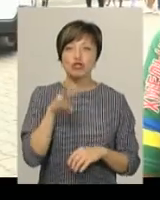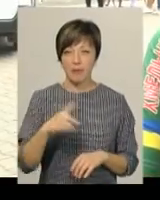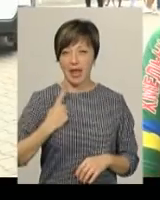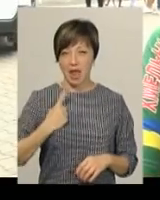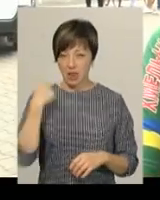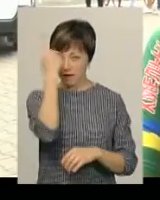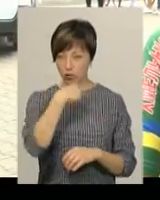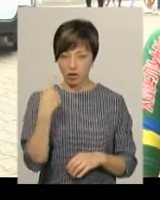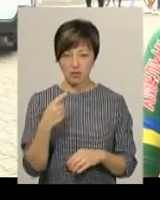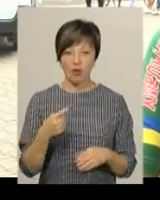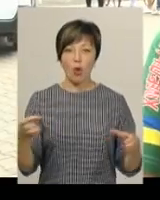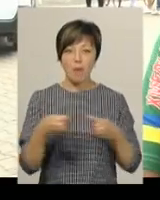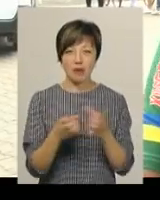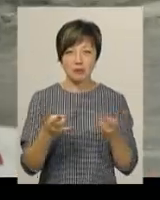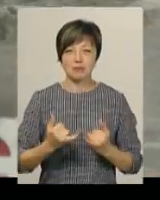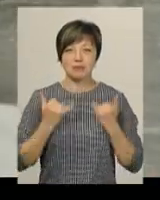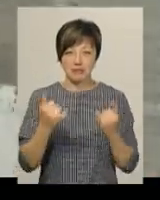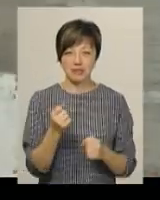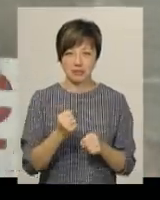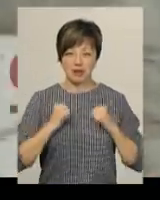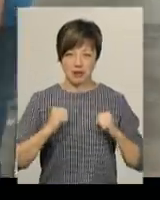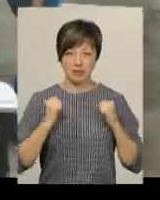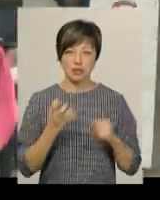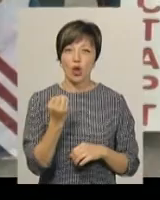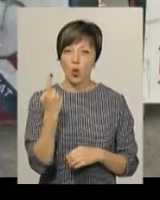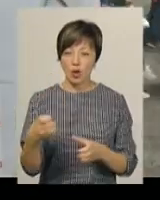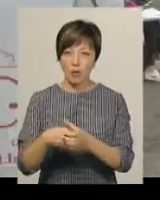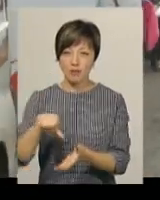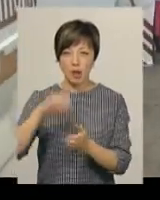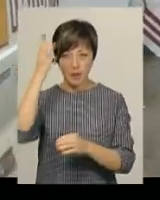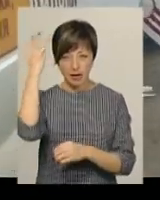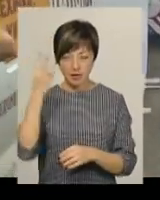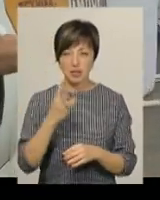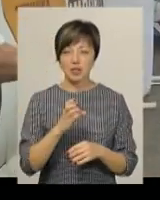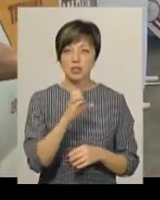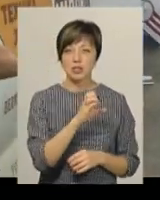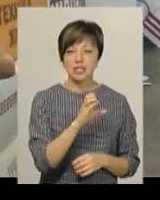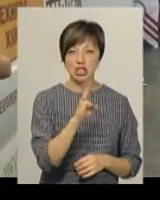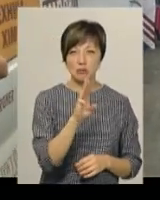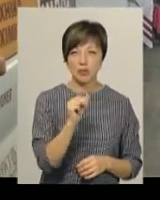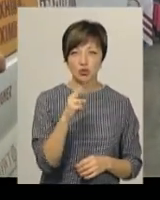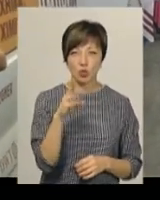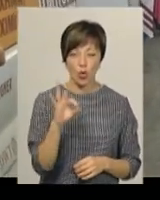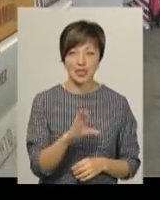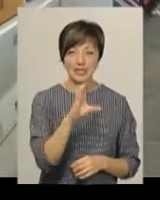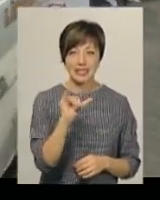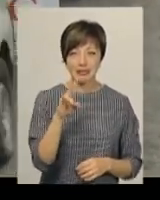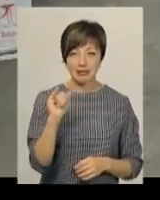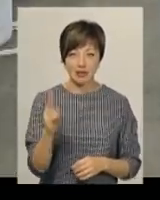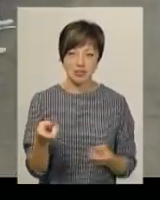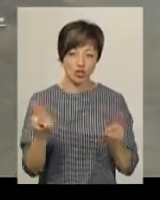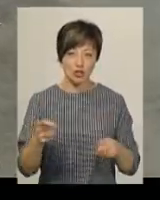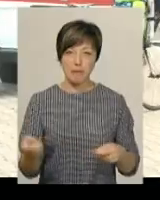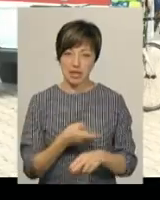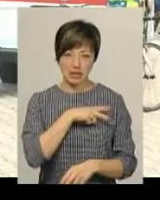команда. Тож треба старатись для команди. Ще одна команда, за яку виступали хмельничанки, Зоряна Шпичко і Діана Ситник, цього разу залишилася без